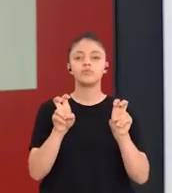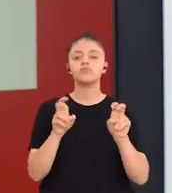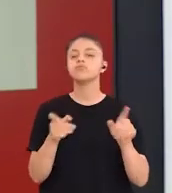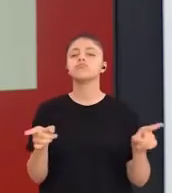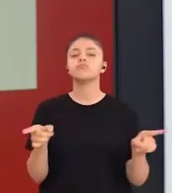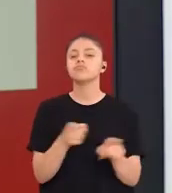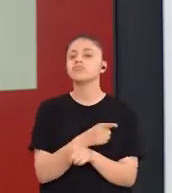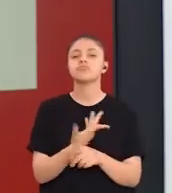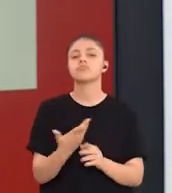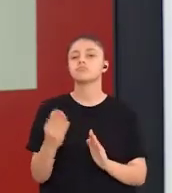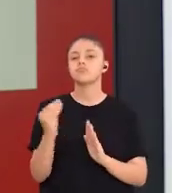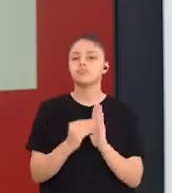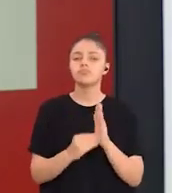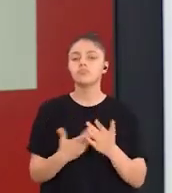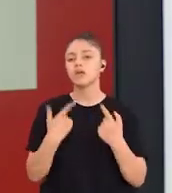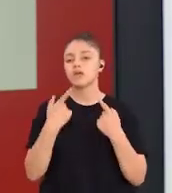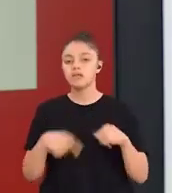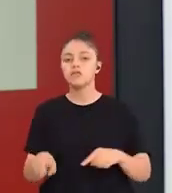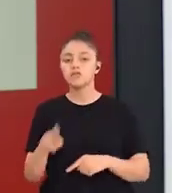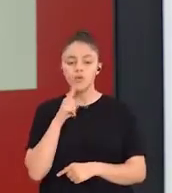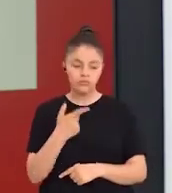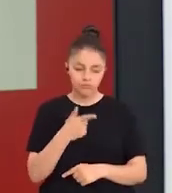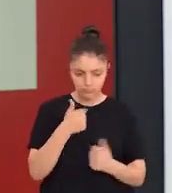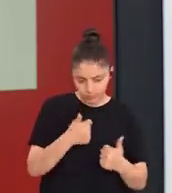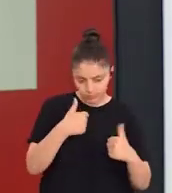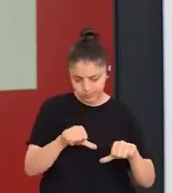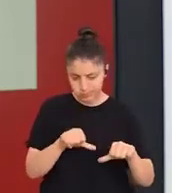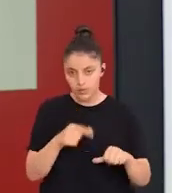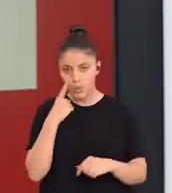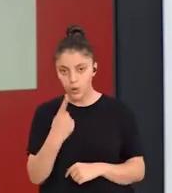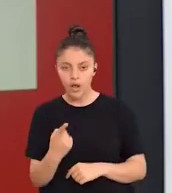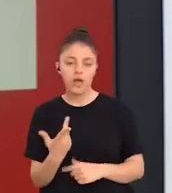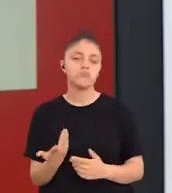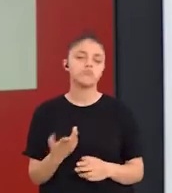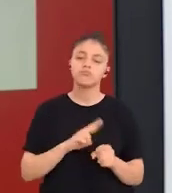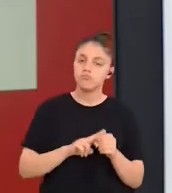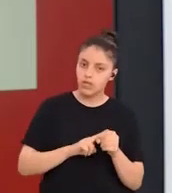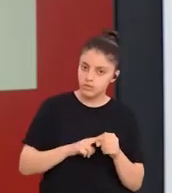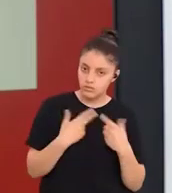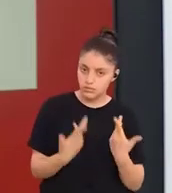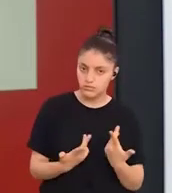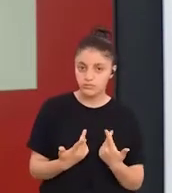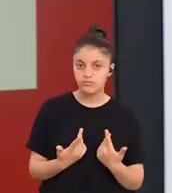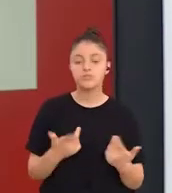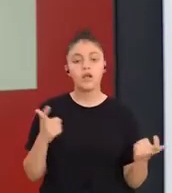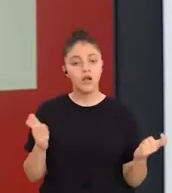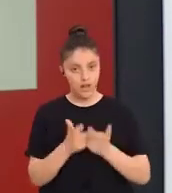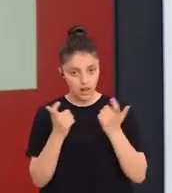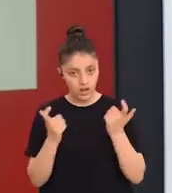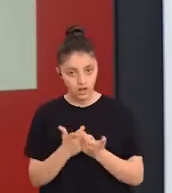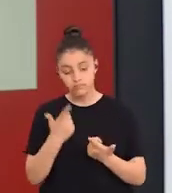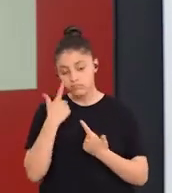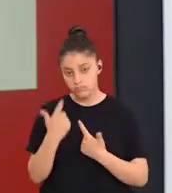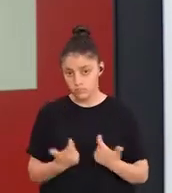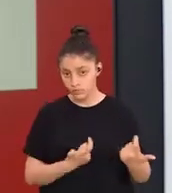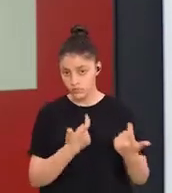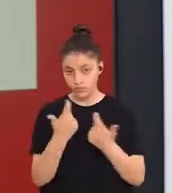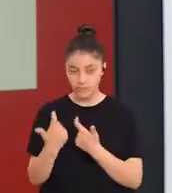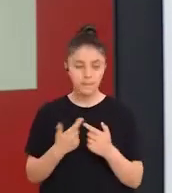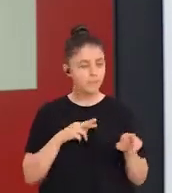ölçekler olabilir. O konuyu ölçebilecek nitelikteki testler, görüşmeler,